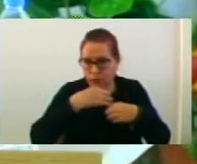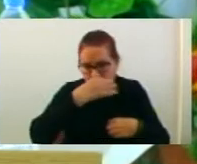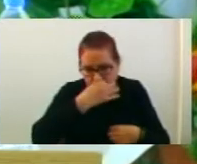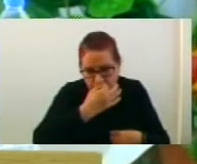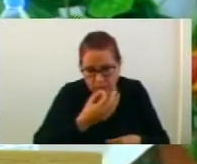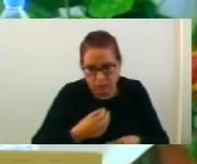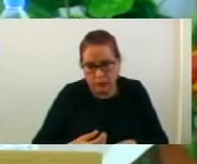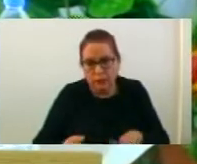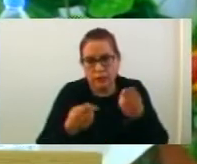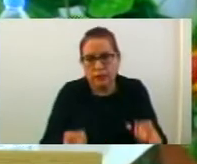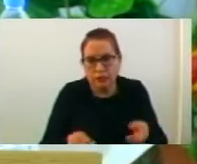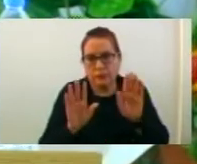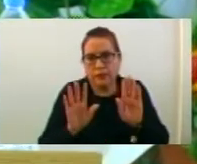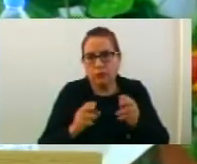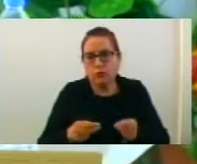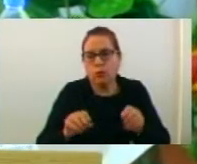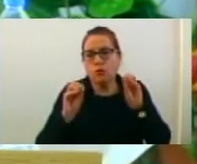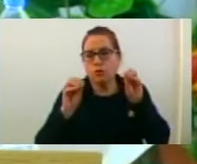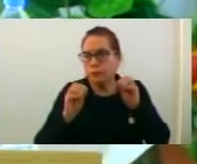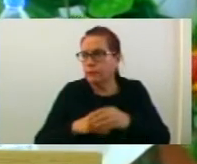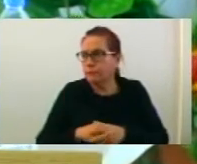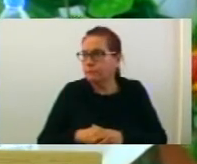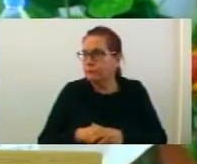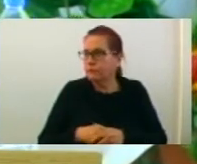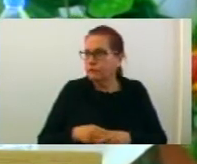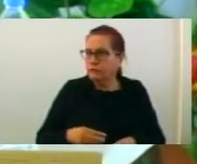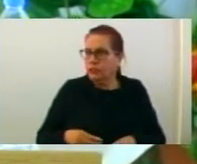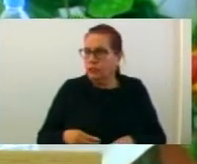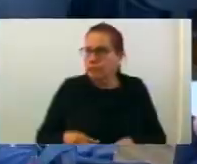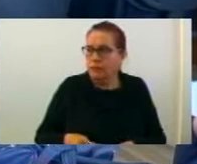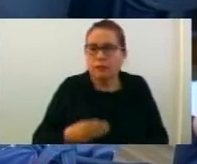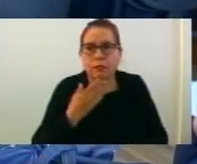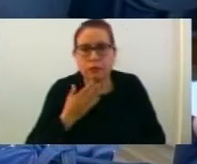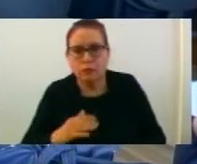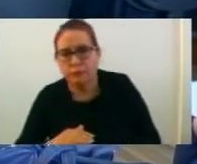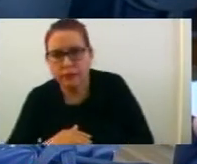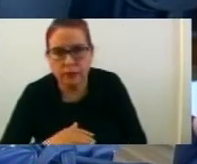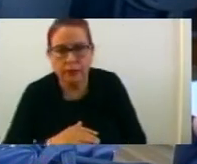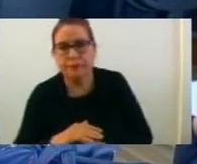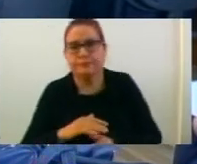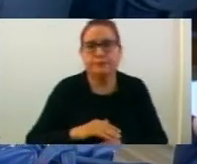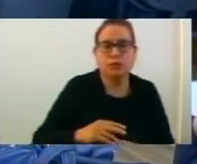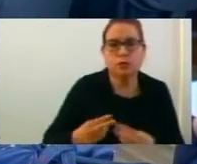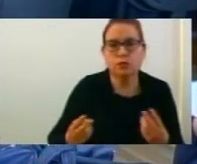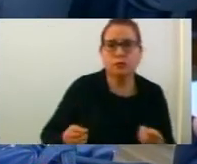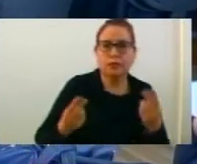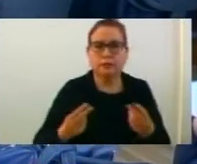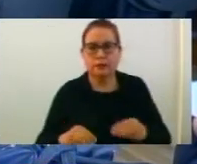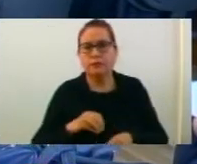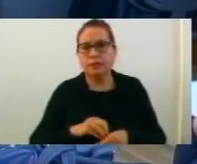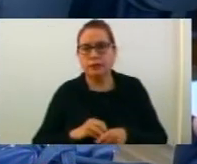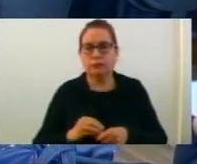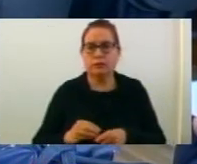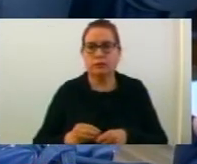и да даде предлог до СОДАТАТ. Повелите, Президател. Благодарам, Президател. Комисията за финанси и бюджет и